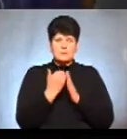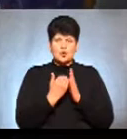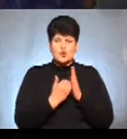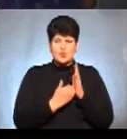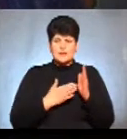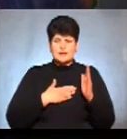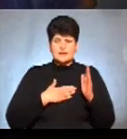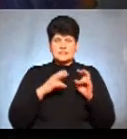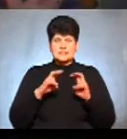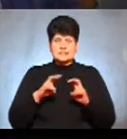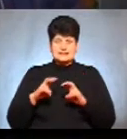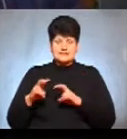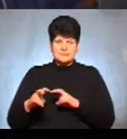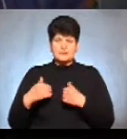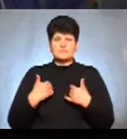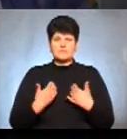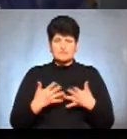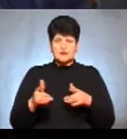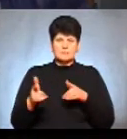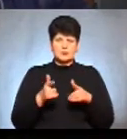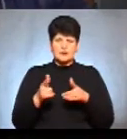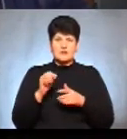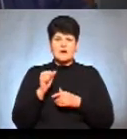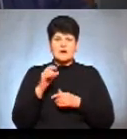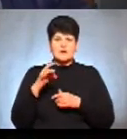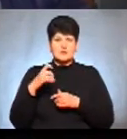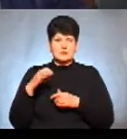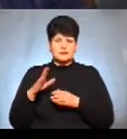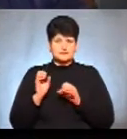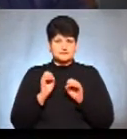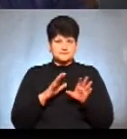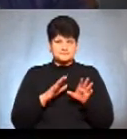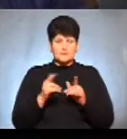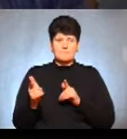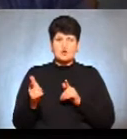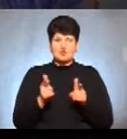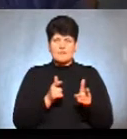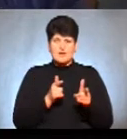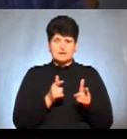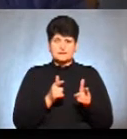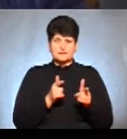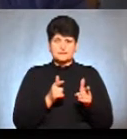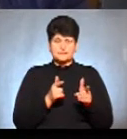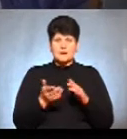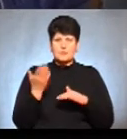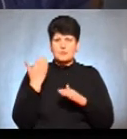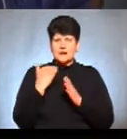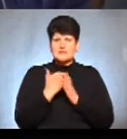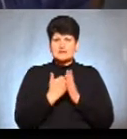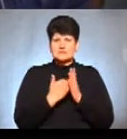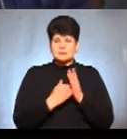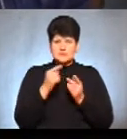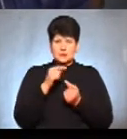засідань, ми вже підготували до архіву, підготували попередні списки і